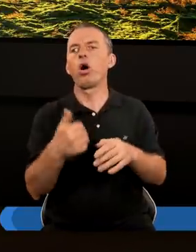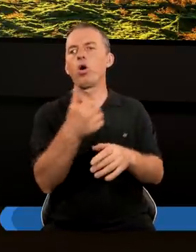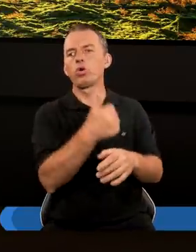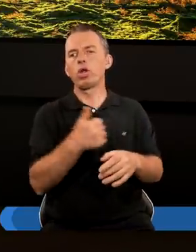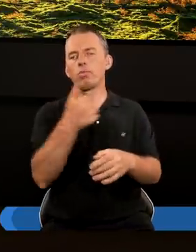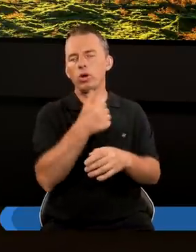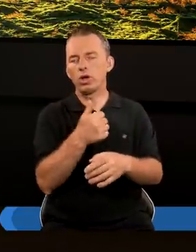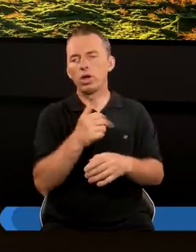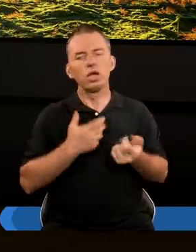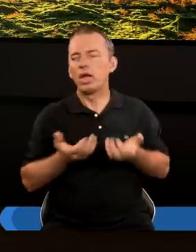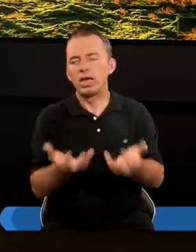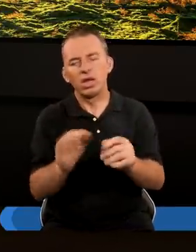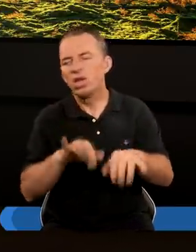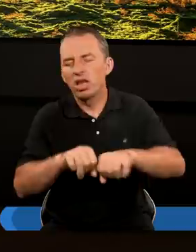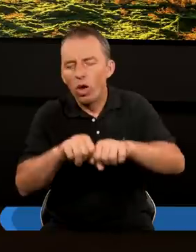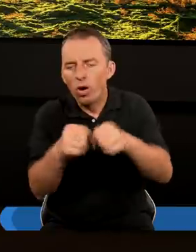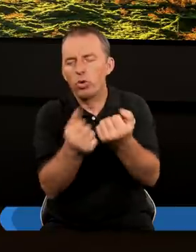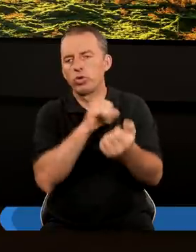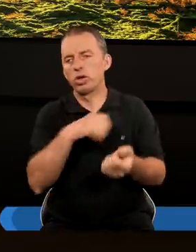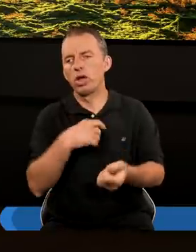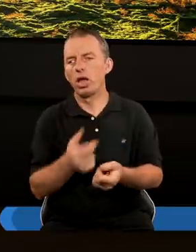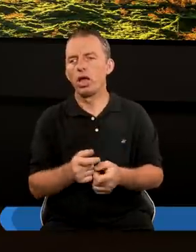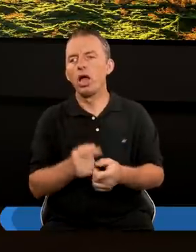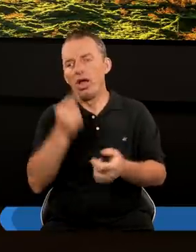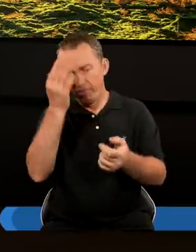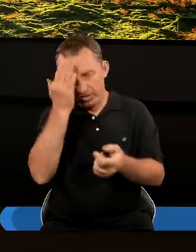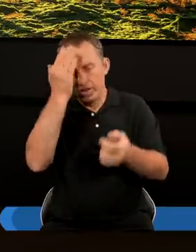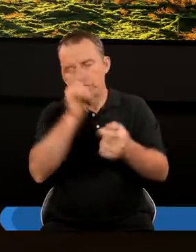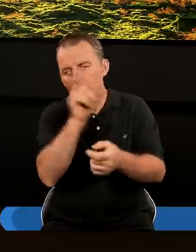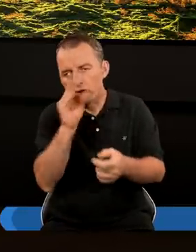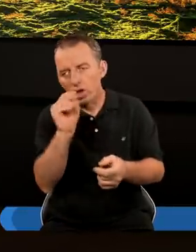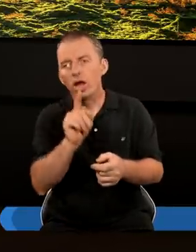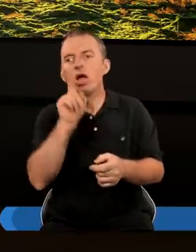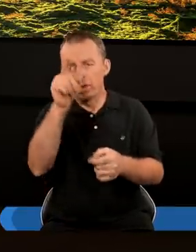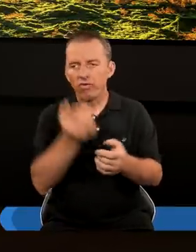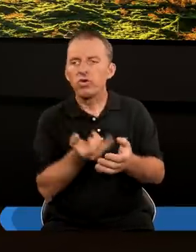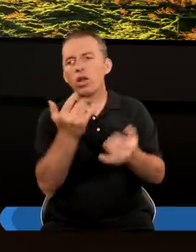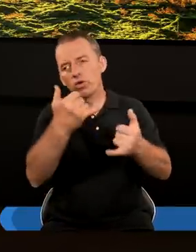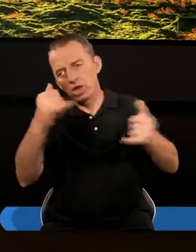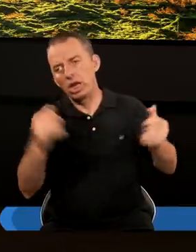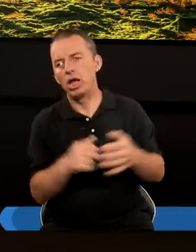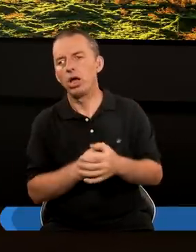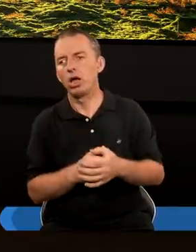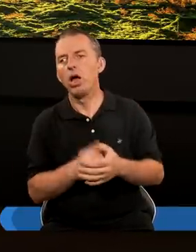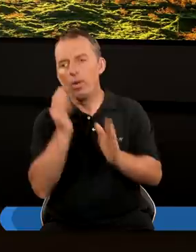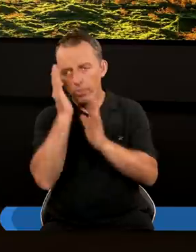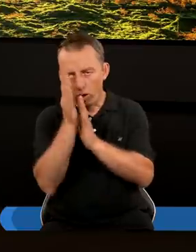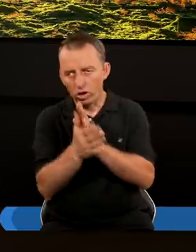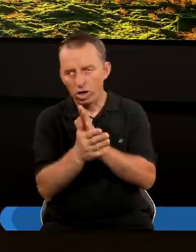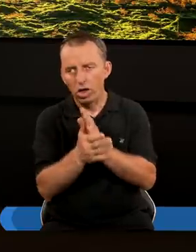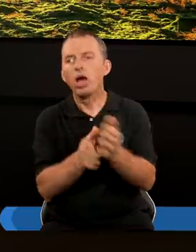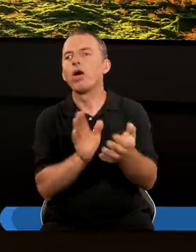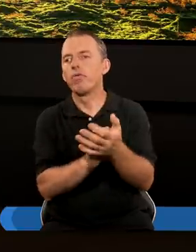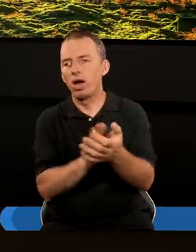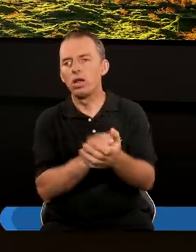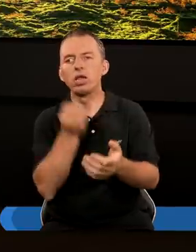osamotnieni Ale nie zniechęcajcie się wtedy Wiedzcie, że On też I wielu innych Po prostu